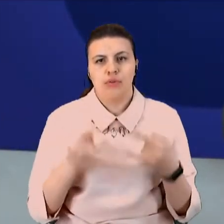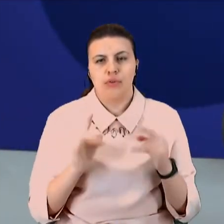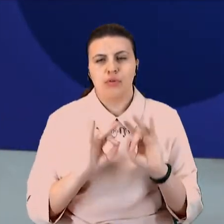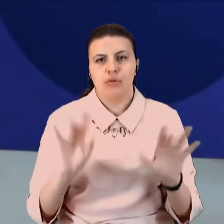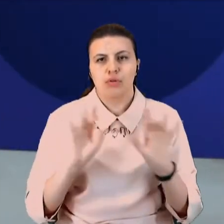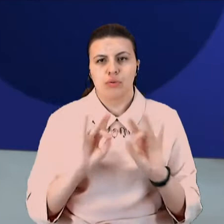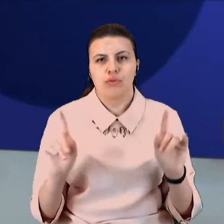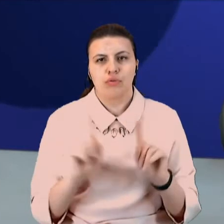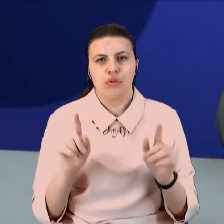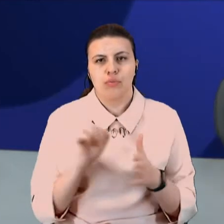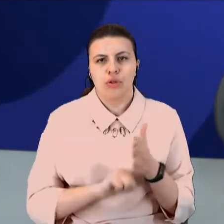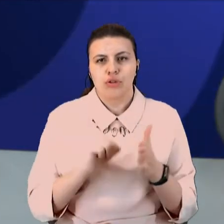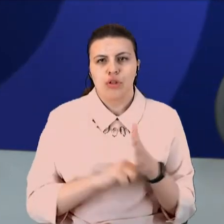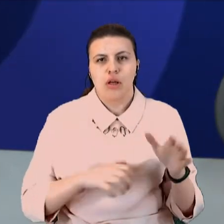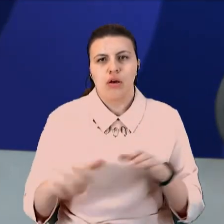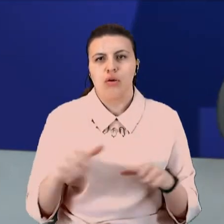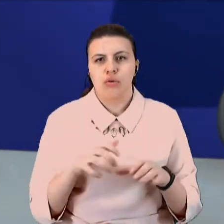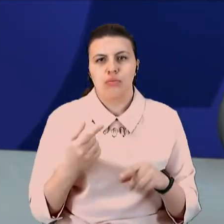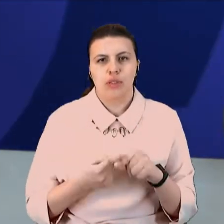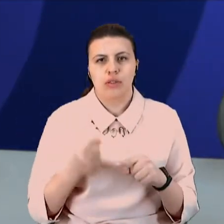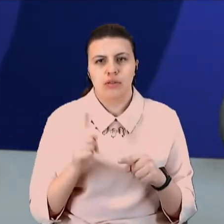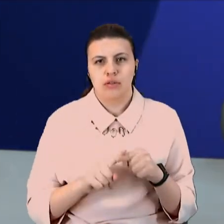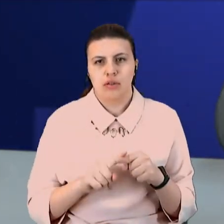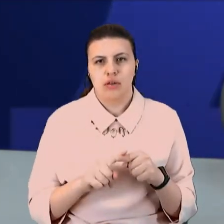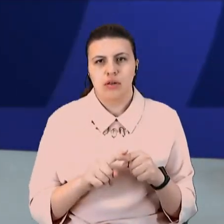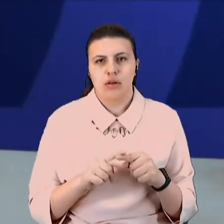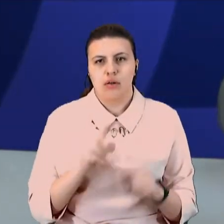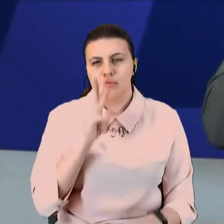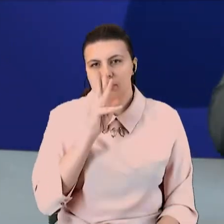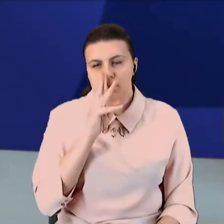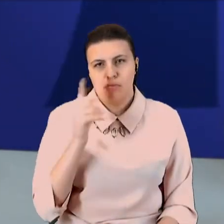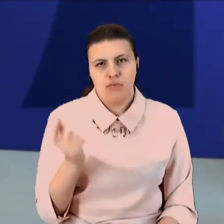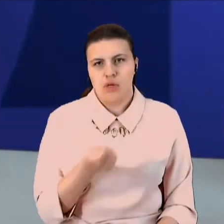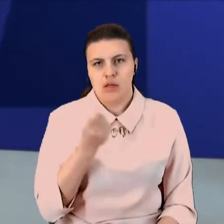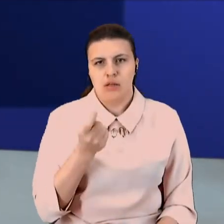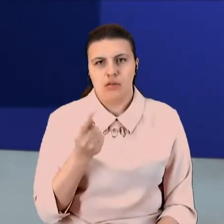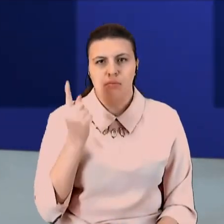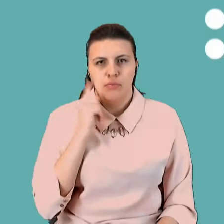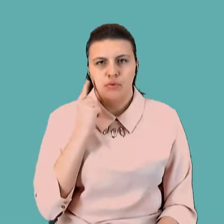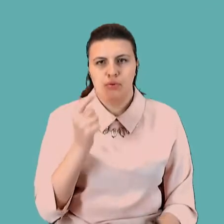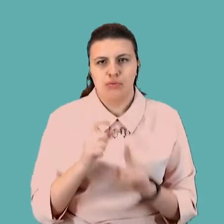причина корупції – це низька заробітна плата. Давайте послухаємо його слова.